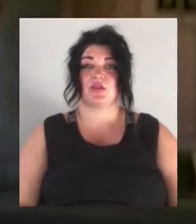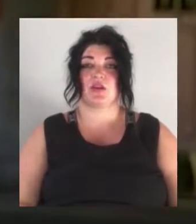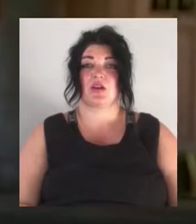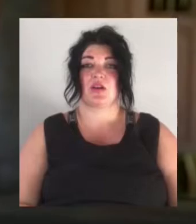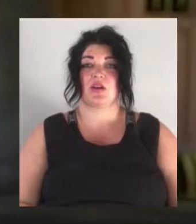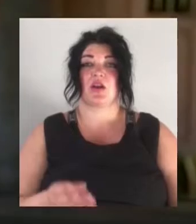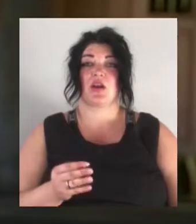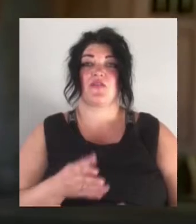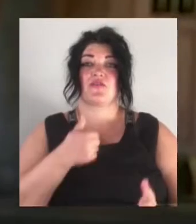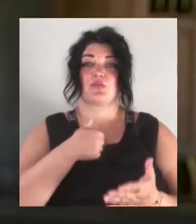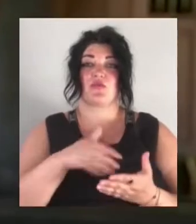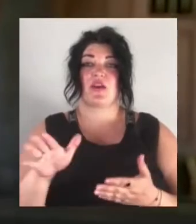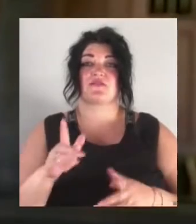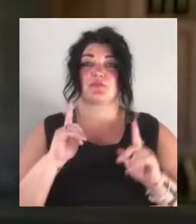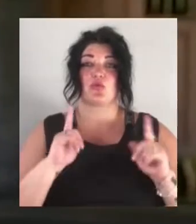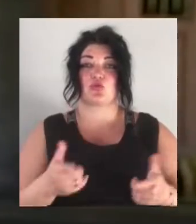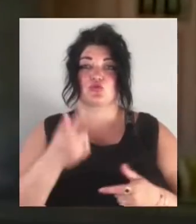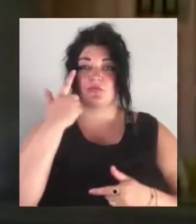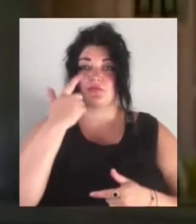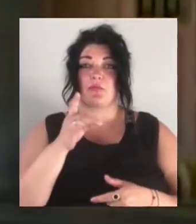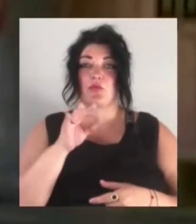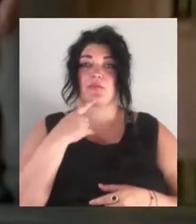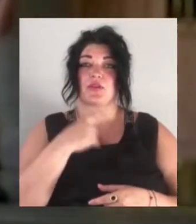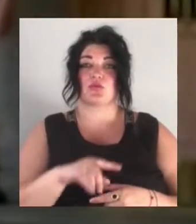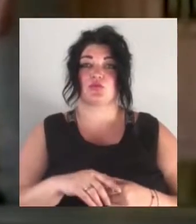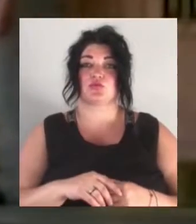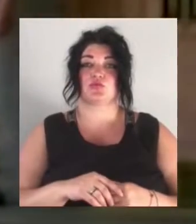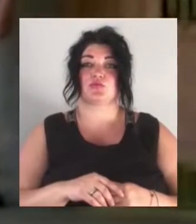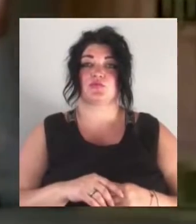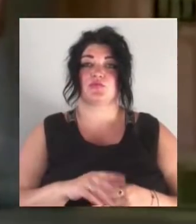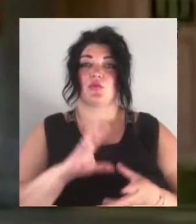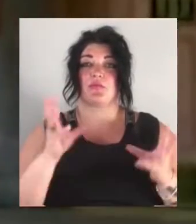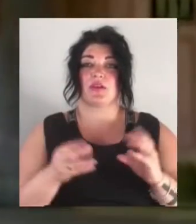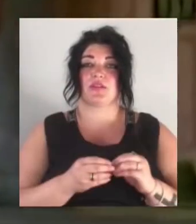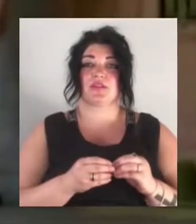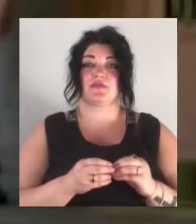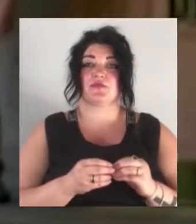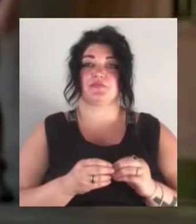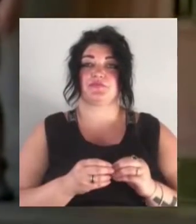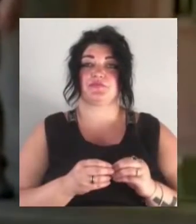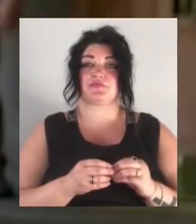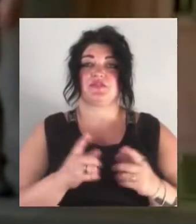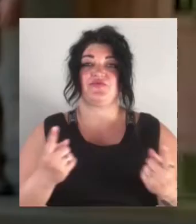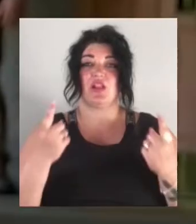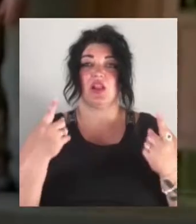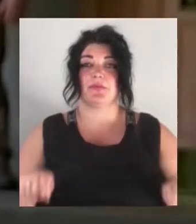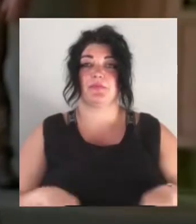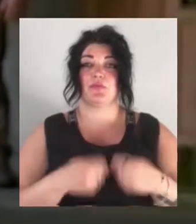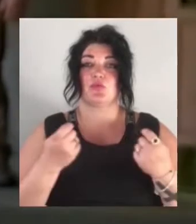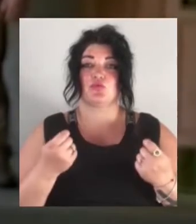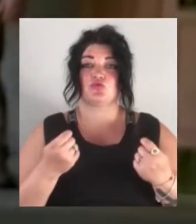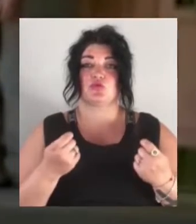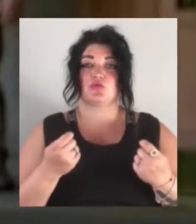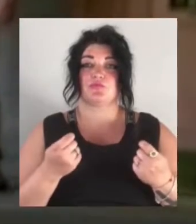повідомлення про підозру мені, оскільки вона була складена необ'єктивно, упереджено, з великими порушеннями та за відсутністю будь-яких доказів.